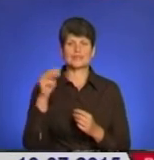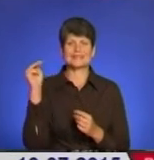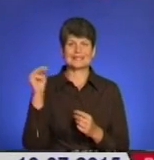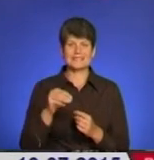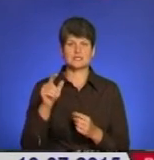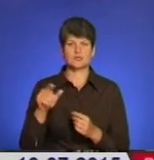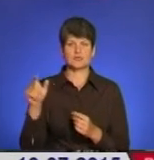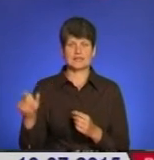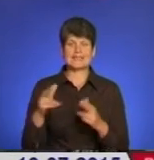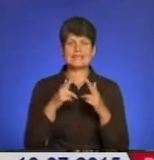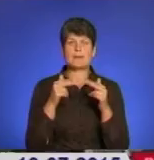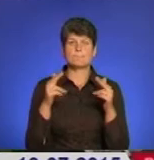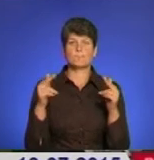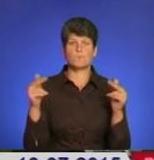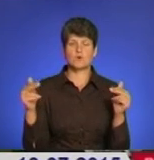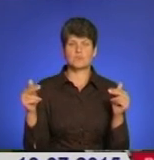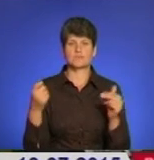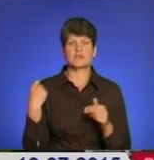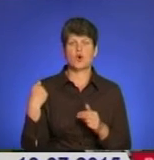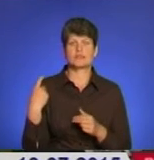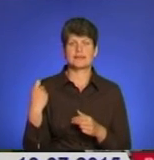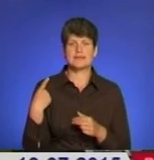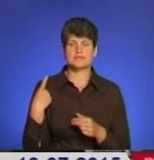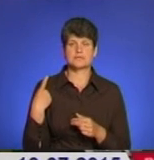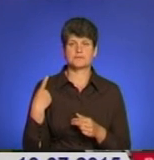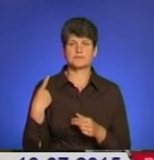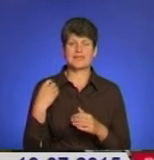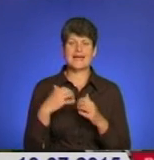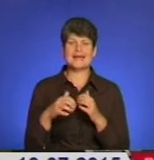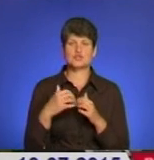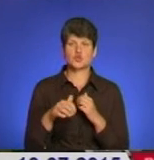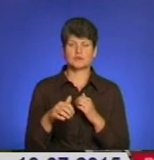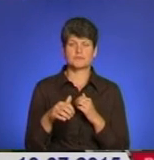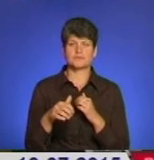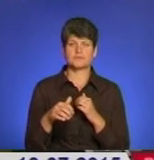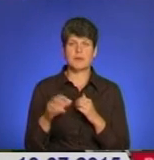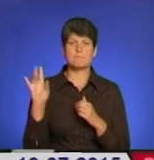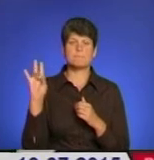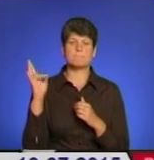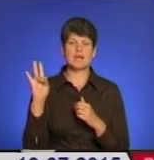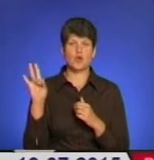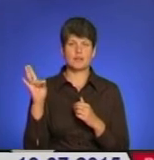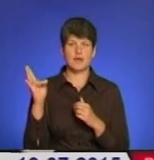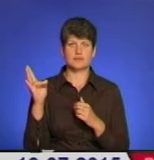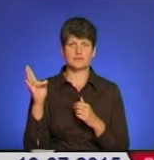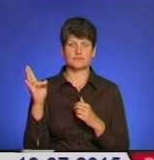Дніпропетровська, з Одеси, Херсона, Миколаєва,